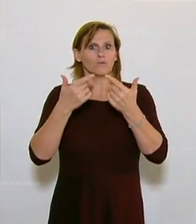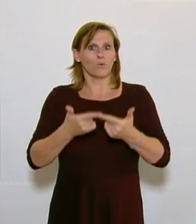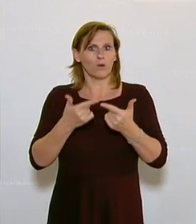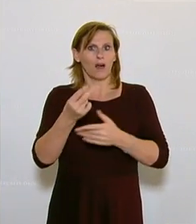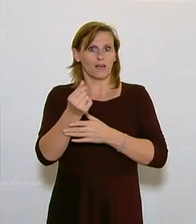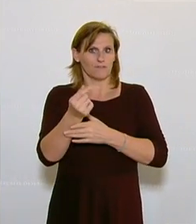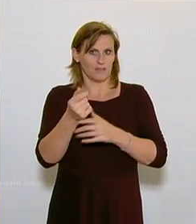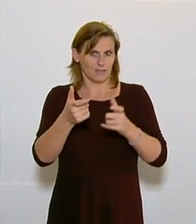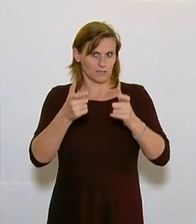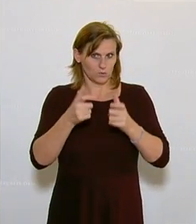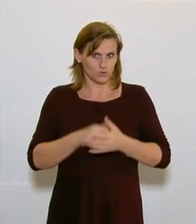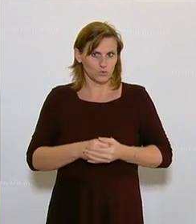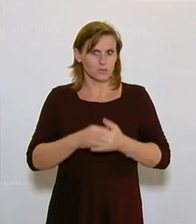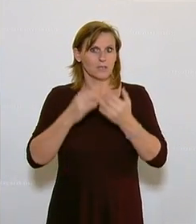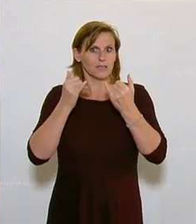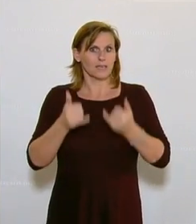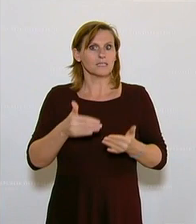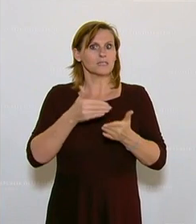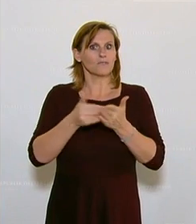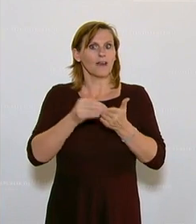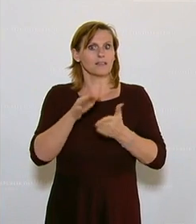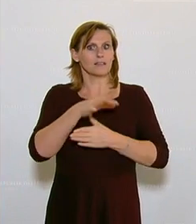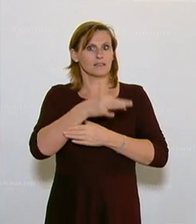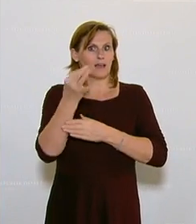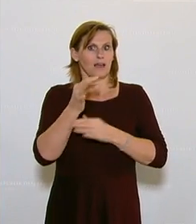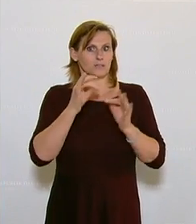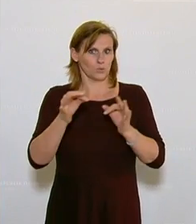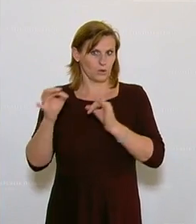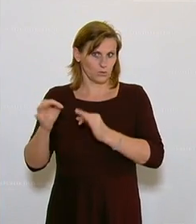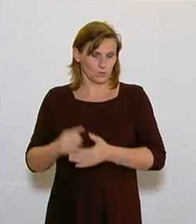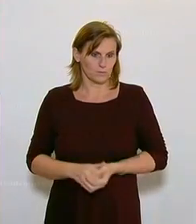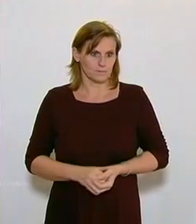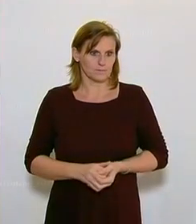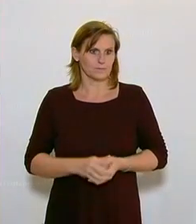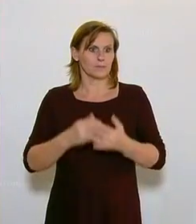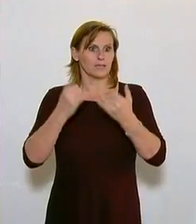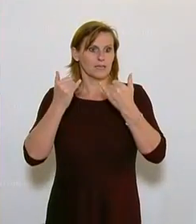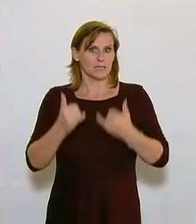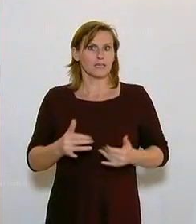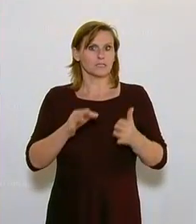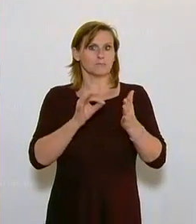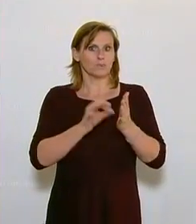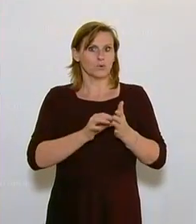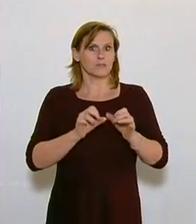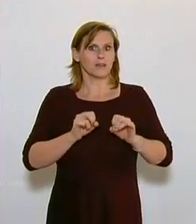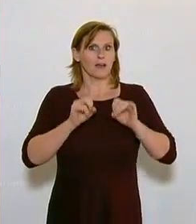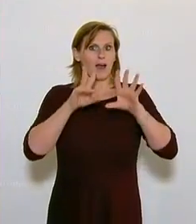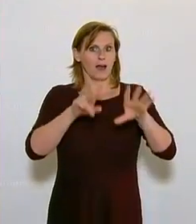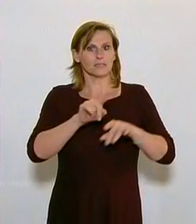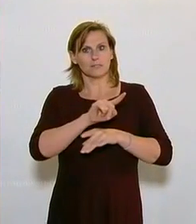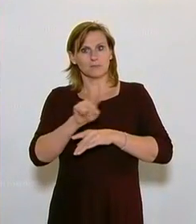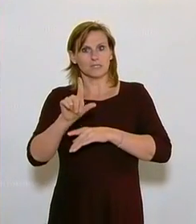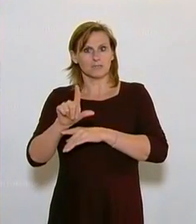Finanzausschusses und fahre in der Tagesordnung fort. Weitere fünf Tagesordnungspunkte kommen aus dem